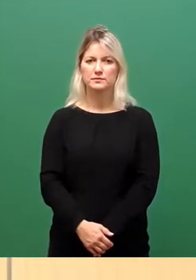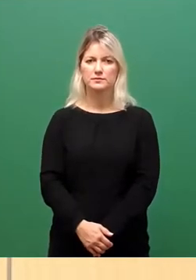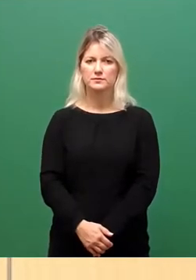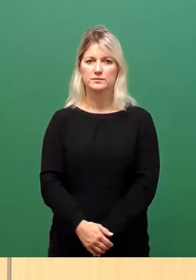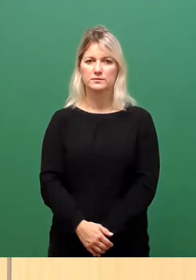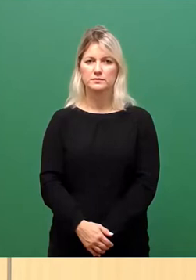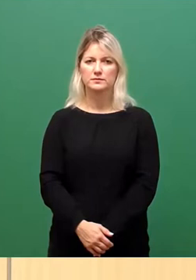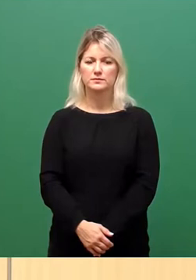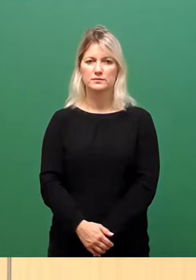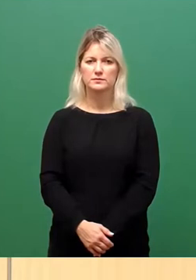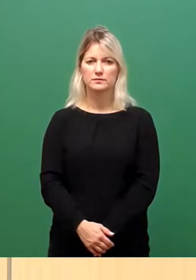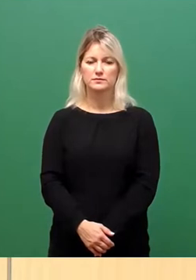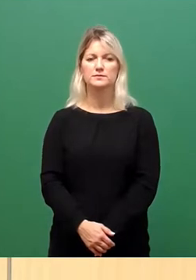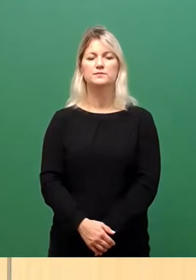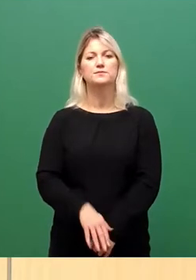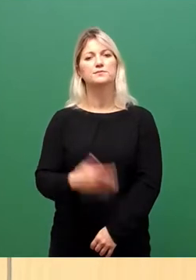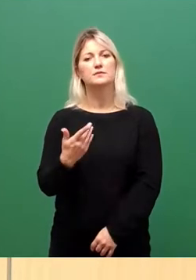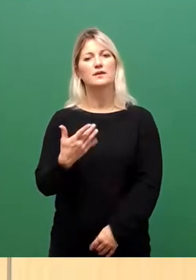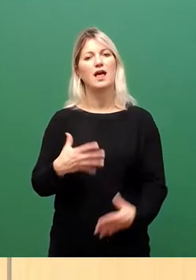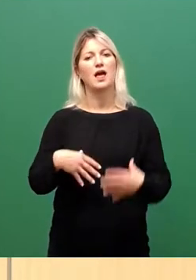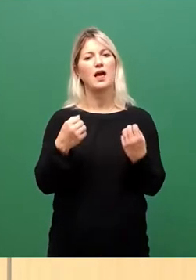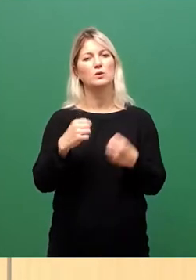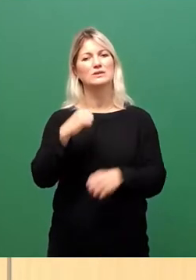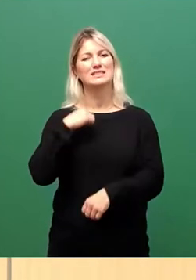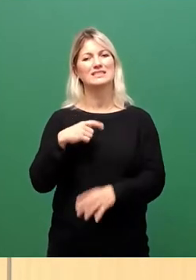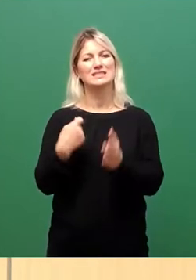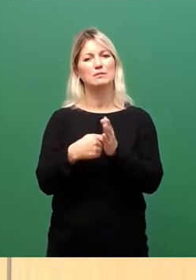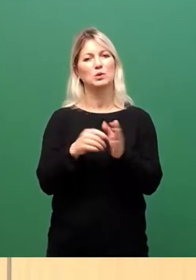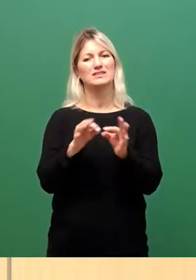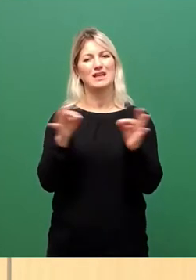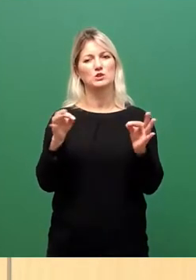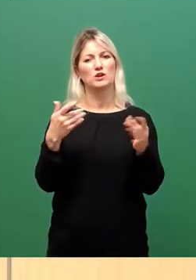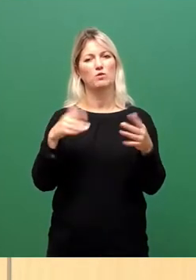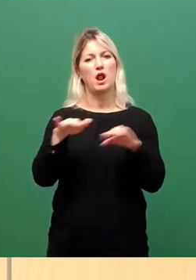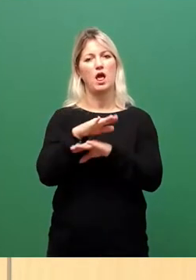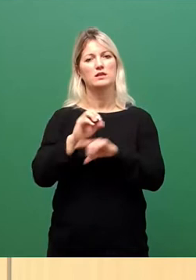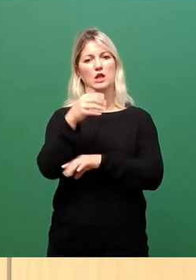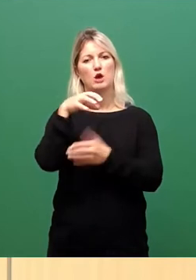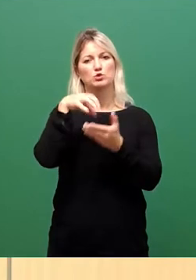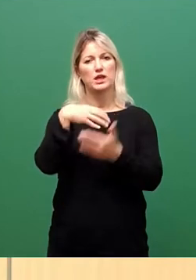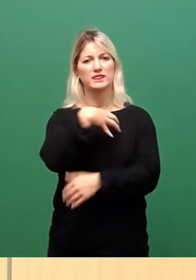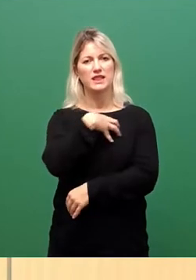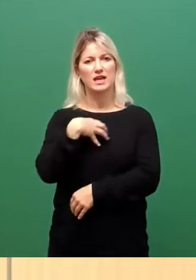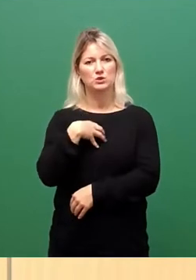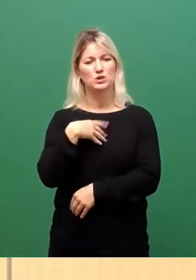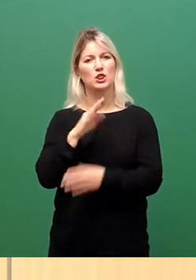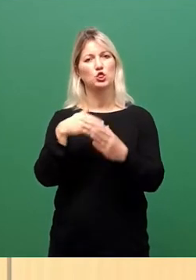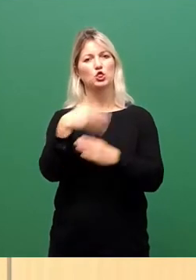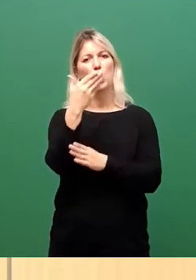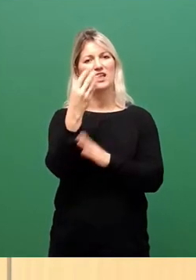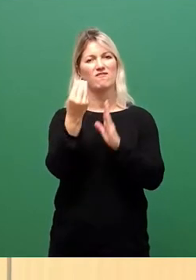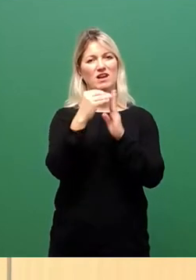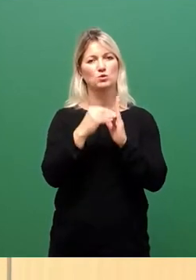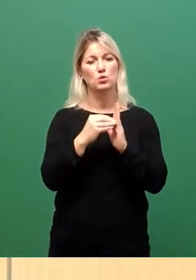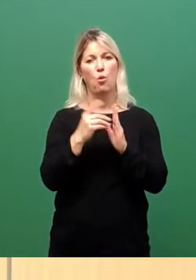Die Neufassung der Rettungsdienstgebührensatzung der Landeshauptstadt Dresden. Oder herzlich willkommen zu